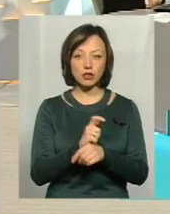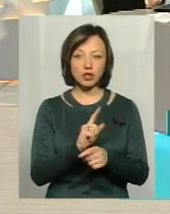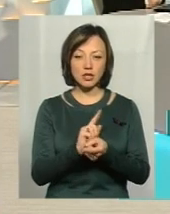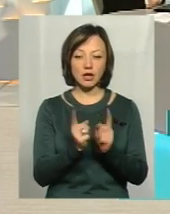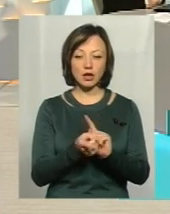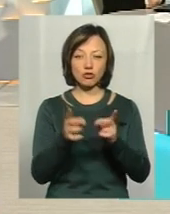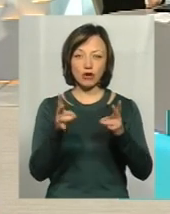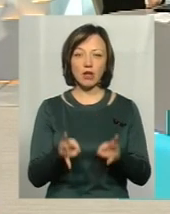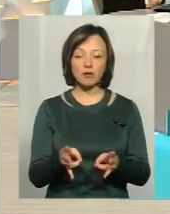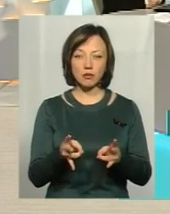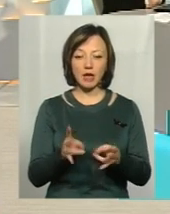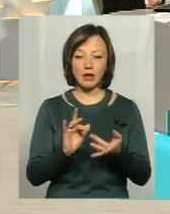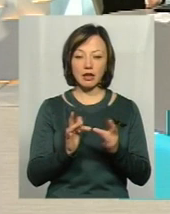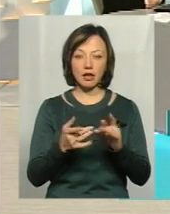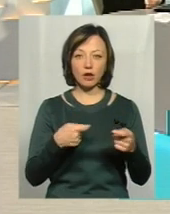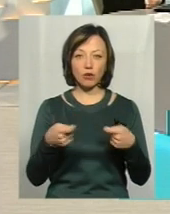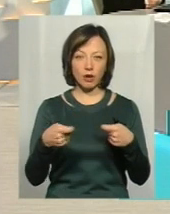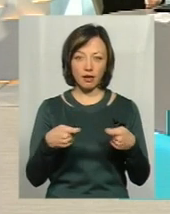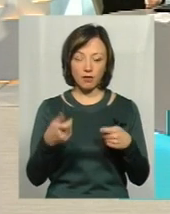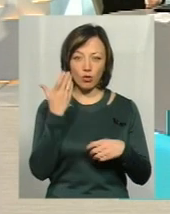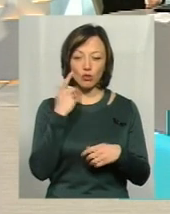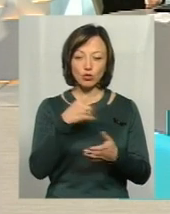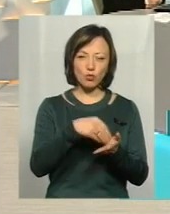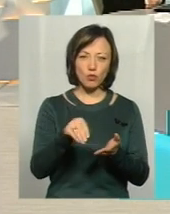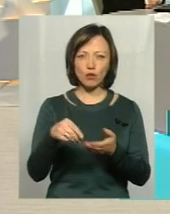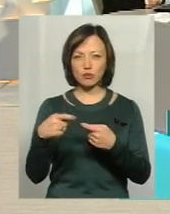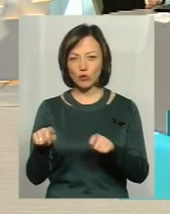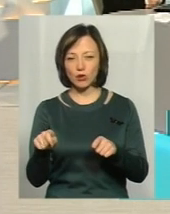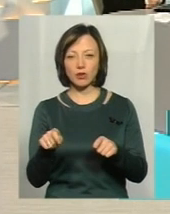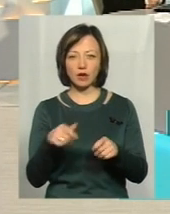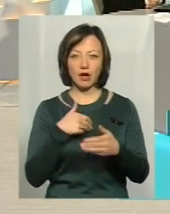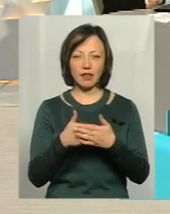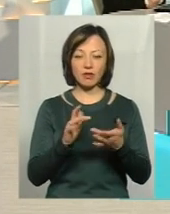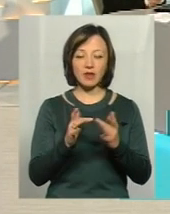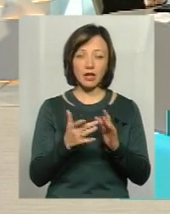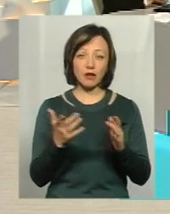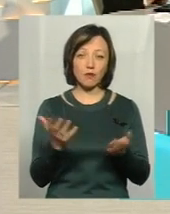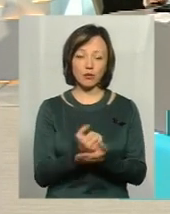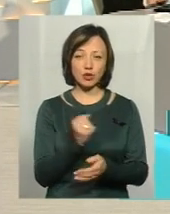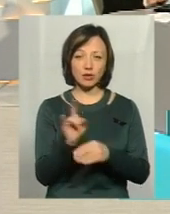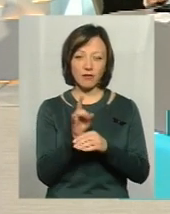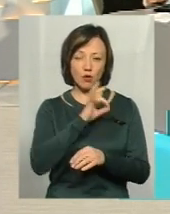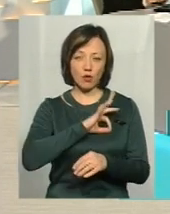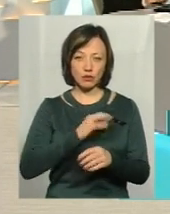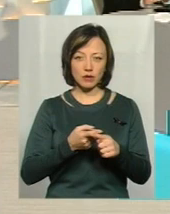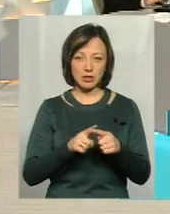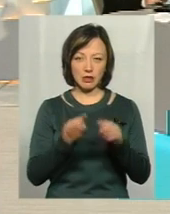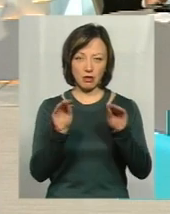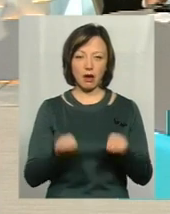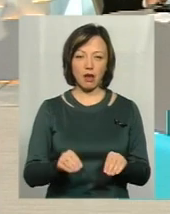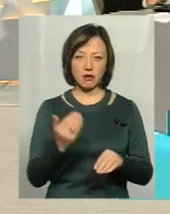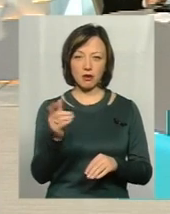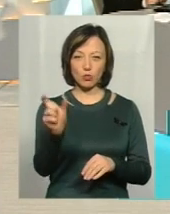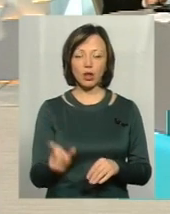жертвами інтернет-торгівлі, коли вони щось купують, активно продають в інтернеті, і шахраї використовують їхні дани.